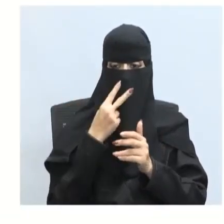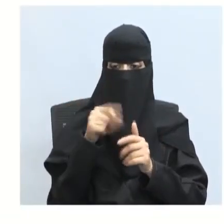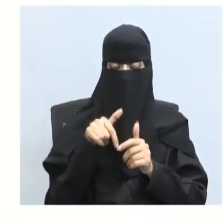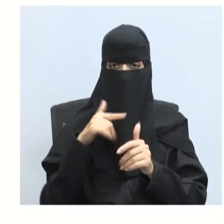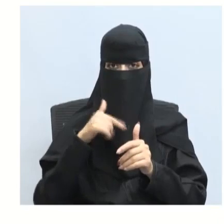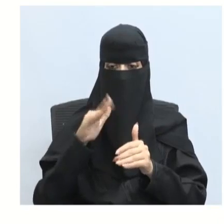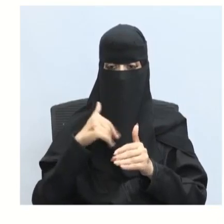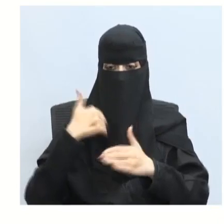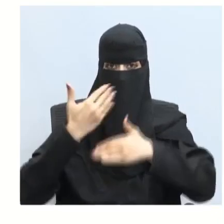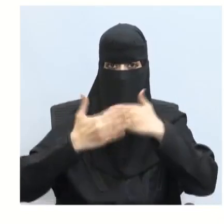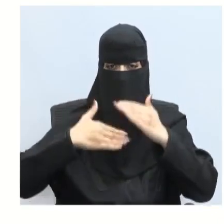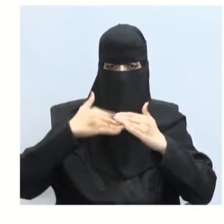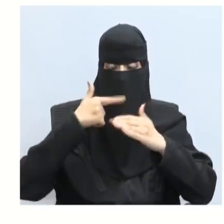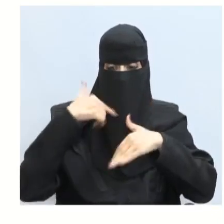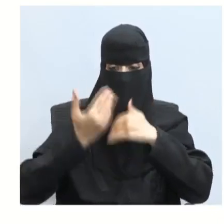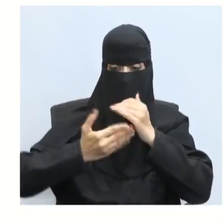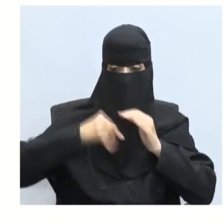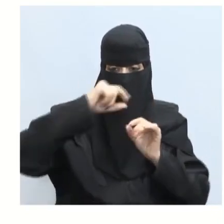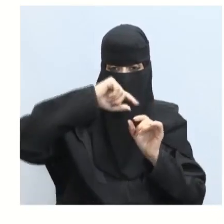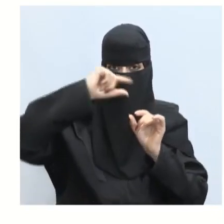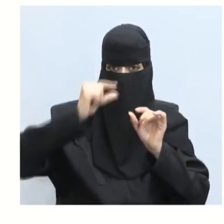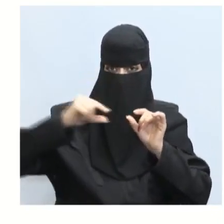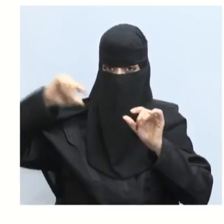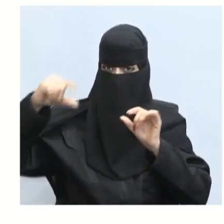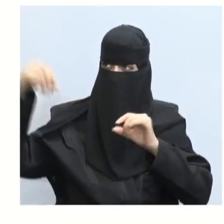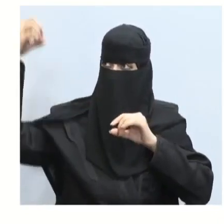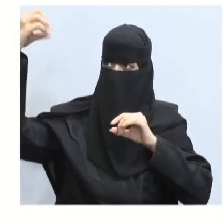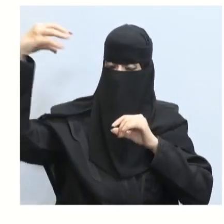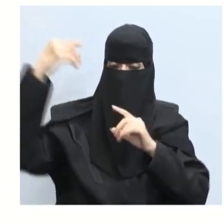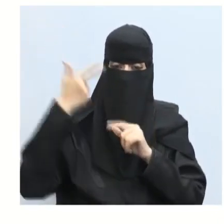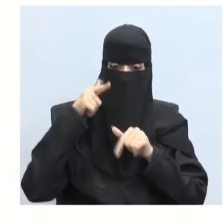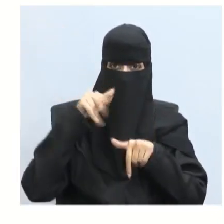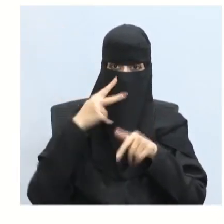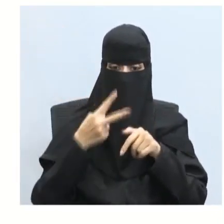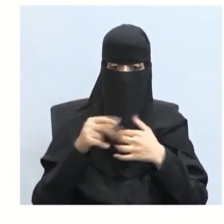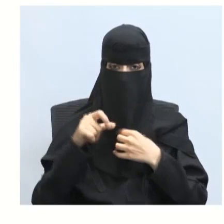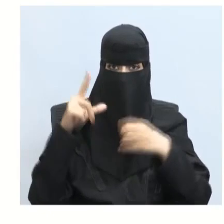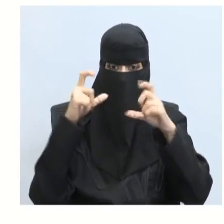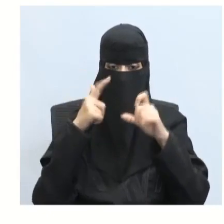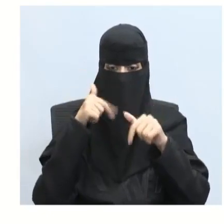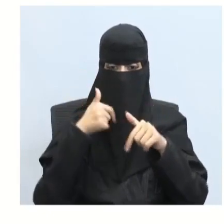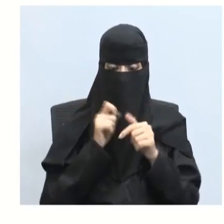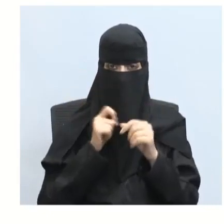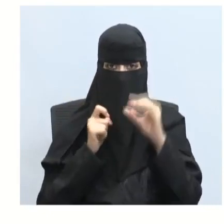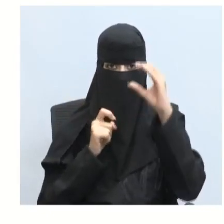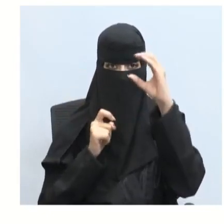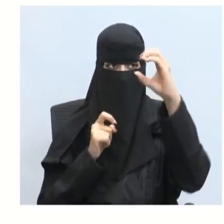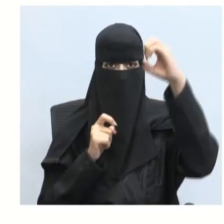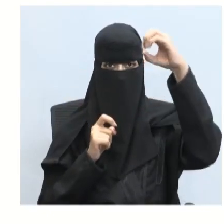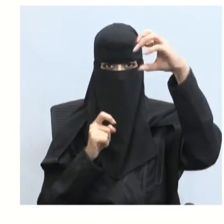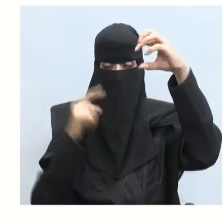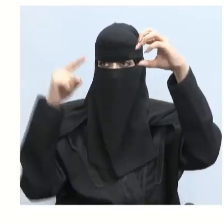على الترجد أيضا بعد ذلك انتقلنا إلى الحركة النسبية للضوء فإذا تحرك المصدر